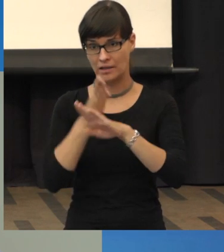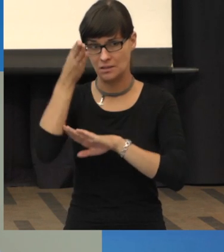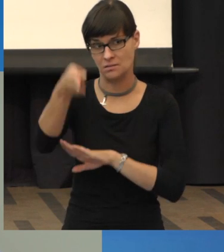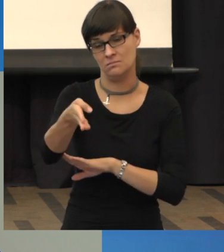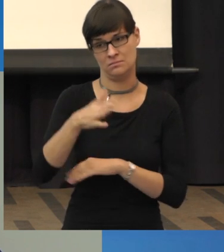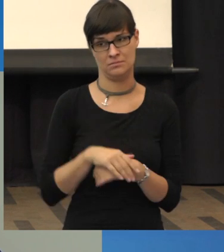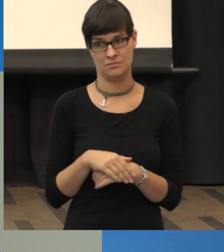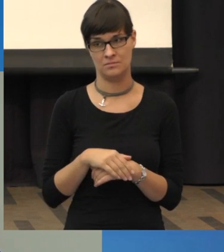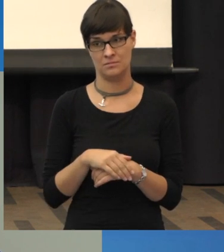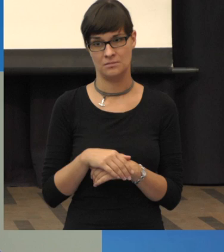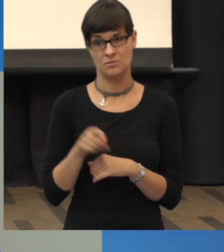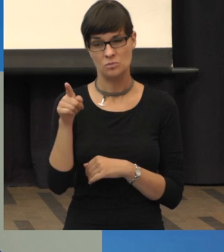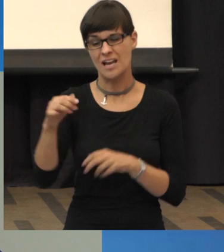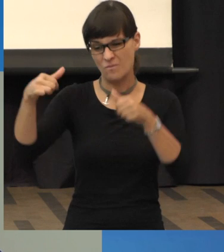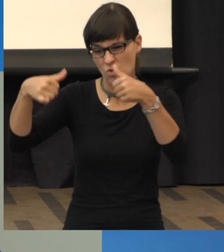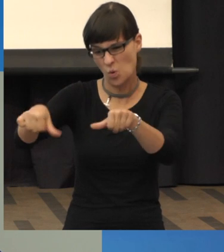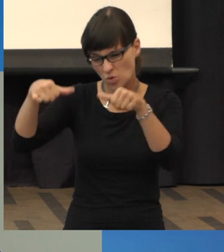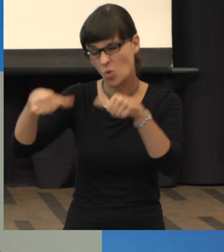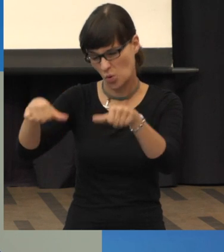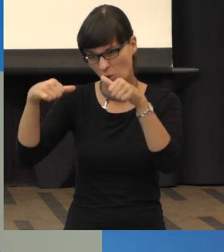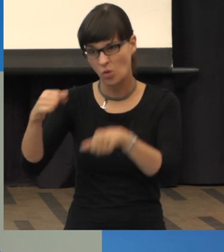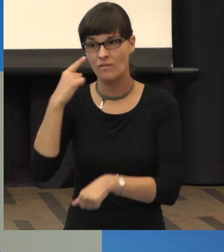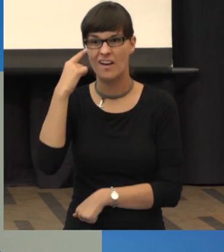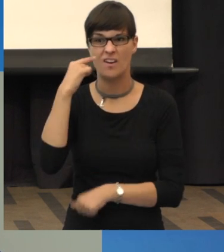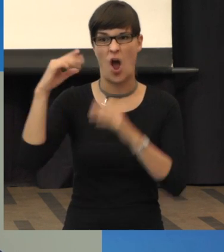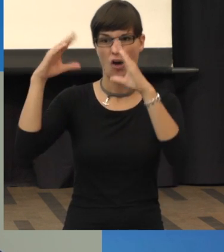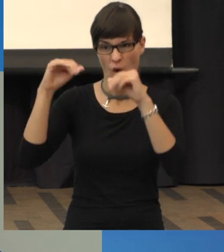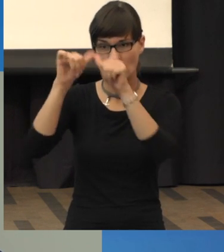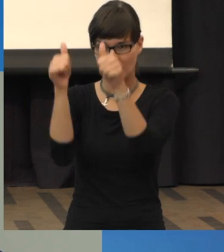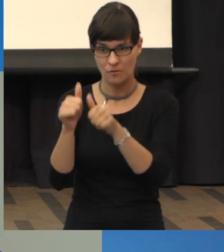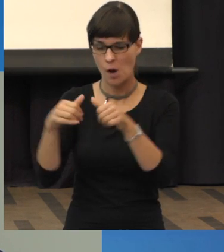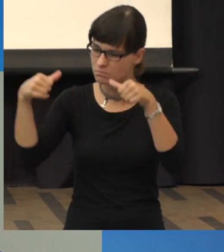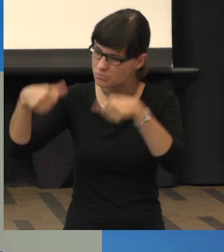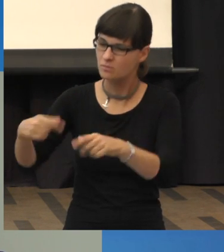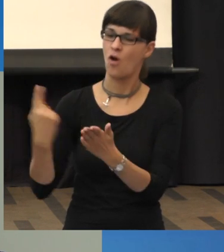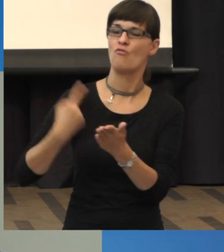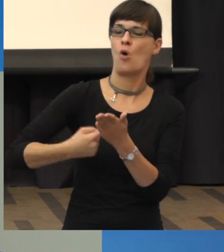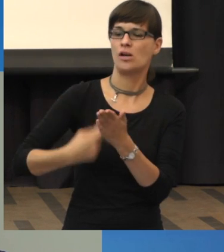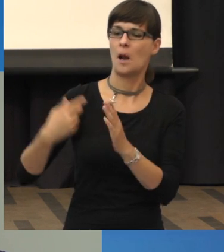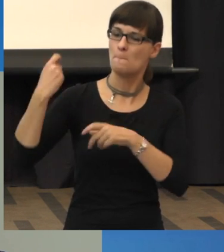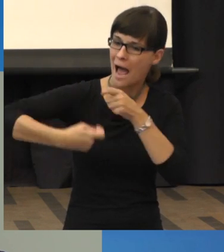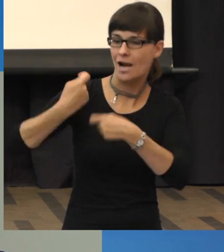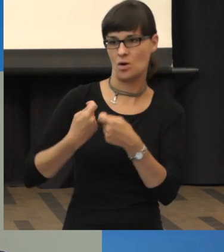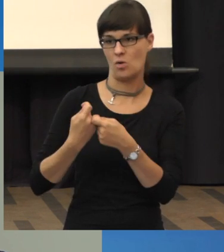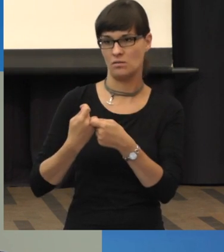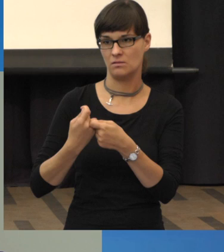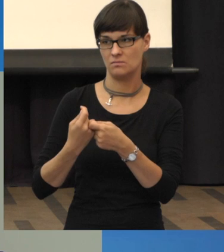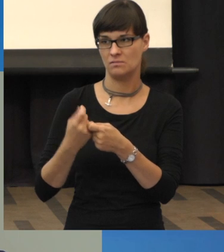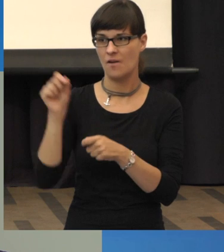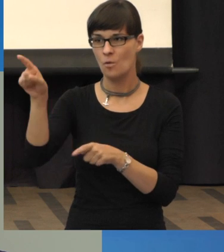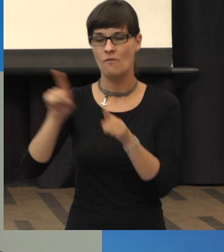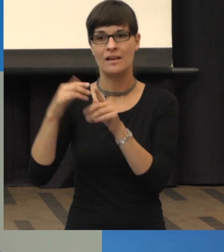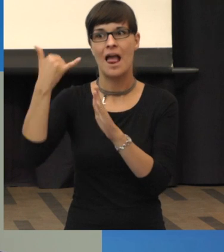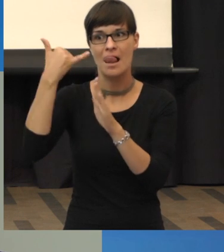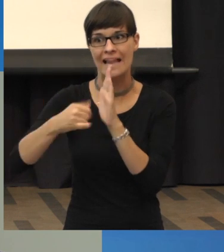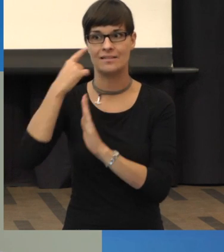mit Nachdruck, wenn es eine feuchte Form ist, der einen Seite das auch behandeln. Also wirklich mit Nachdruck, weil es Ihr letztes Auge ist und es